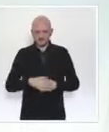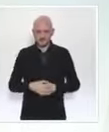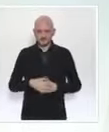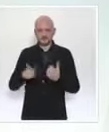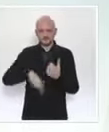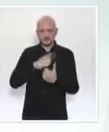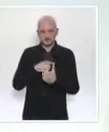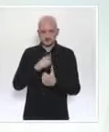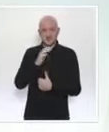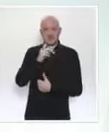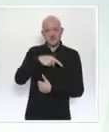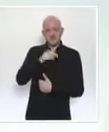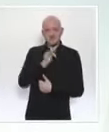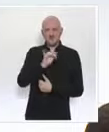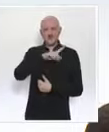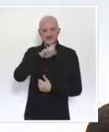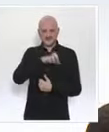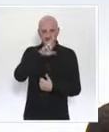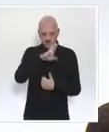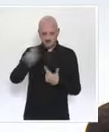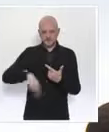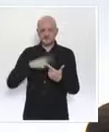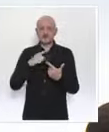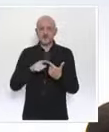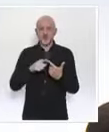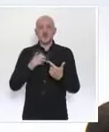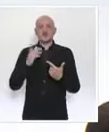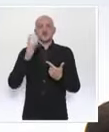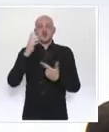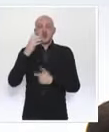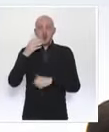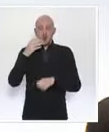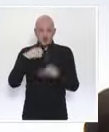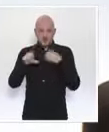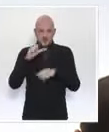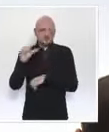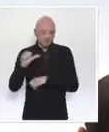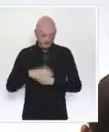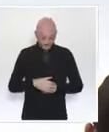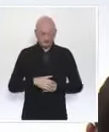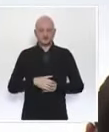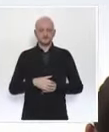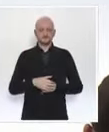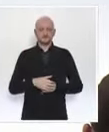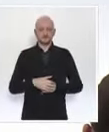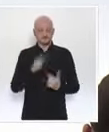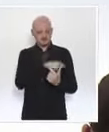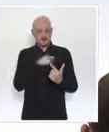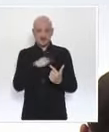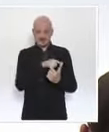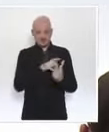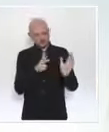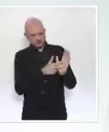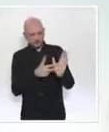vaccin Pfizer-BioNTech et le vaccin Moderna. Cette autorisation européenne obtenue, c'est une autorité